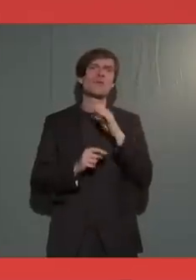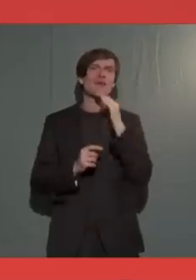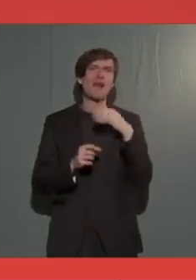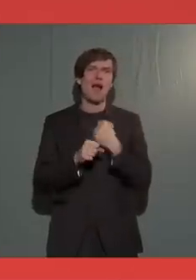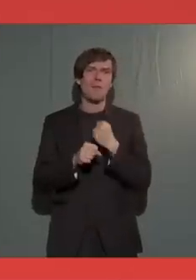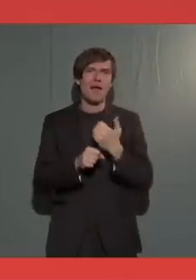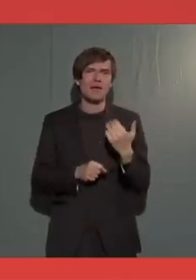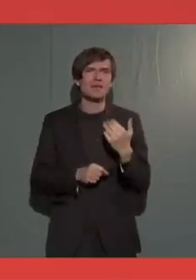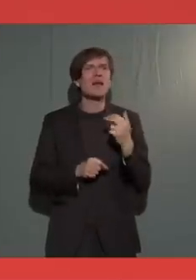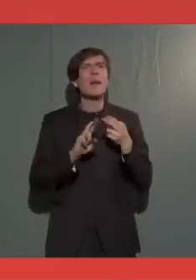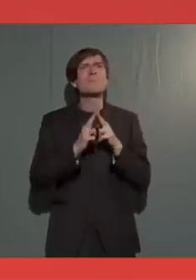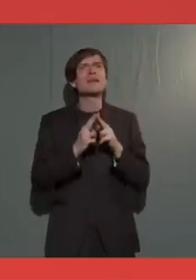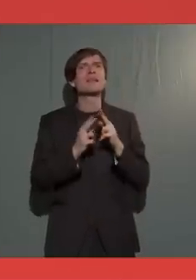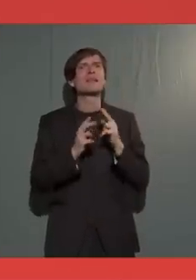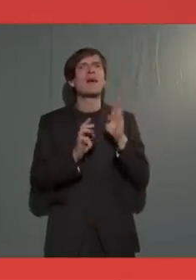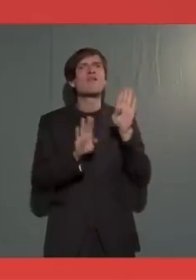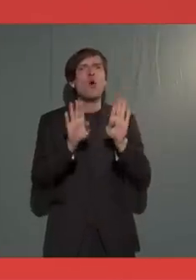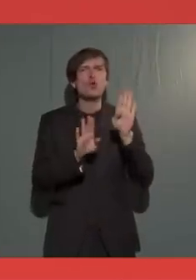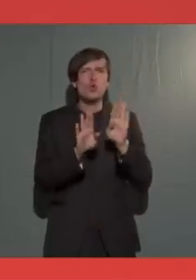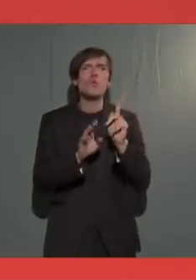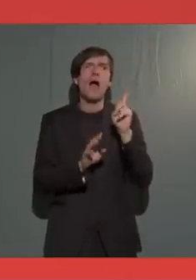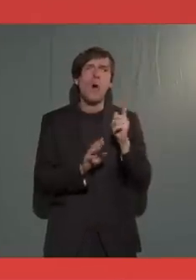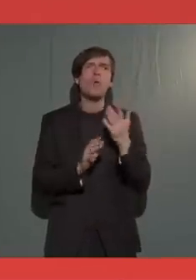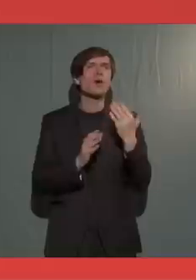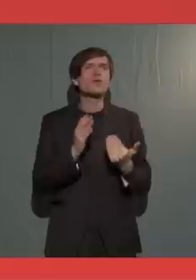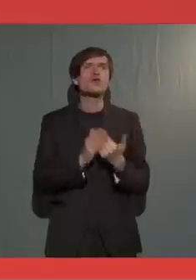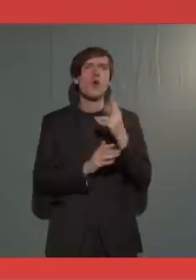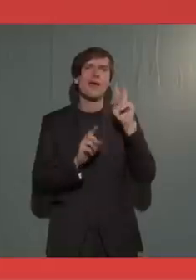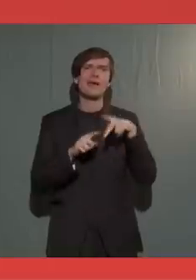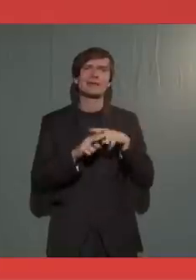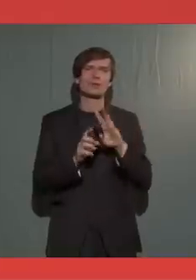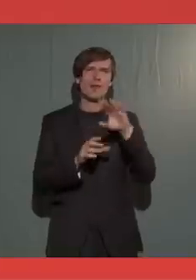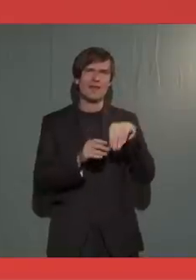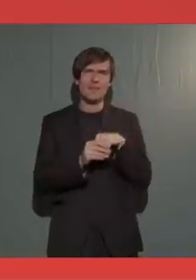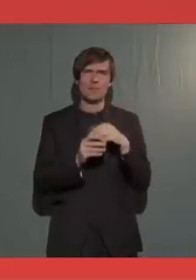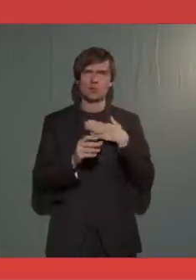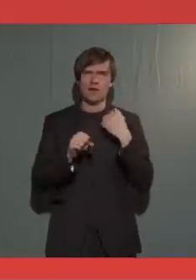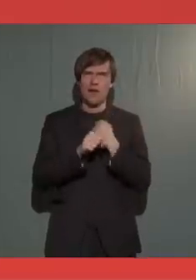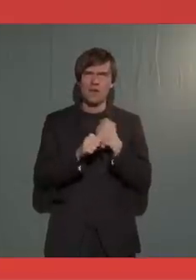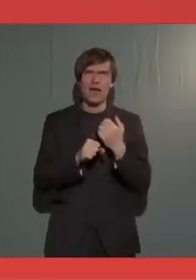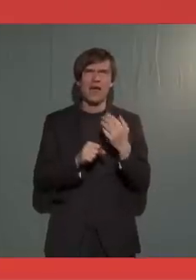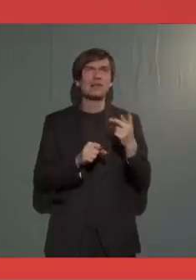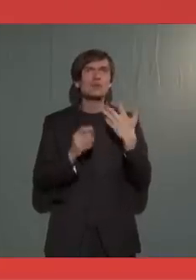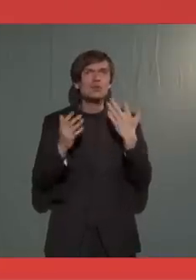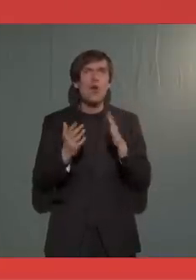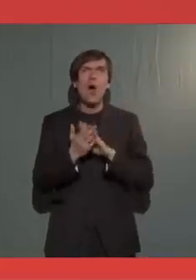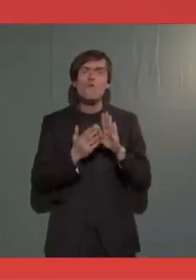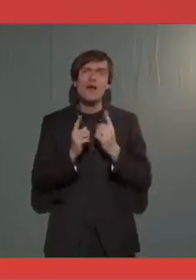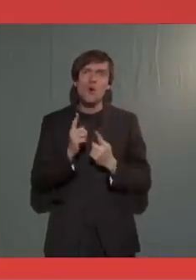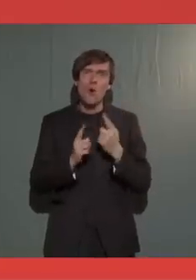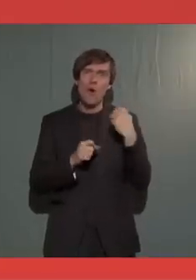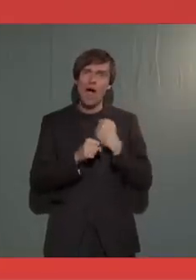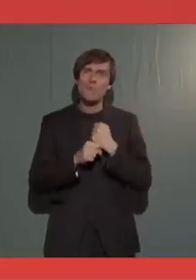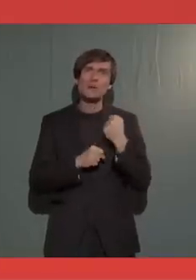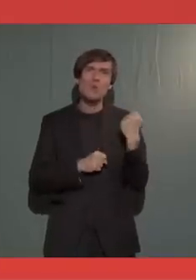Mitgliedervotum, auch ein völlig neues Instrument in dieser Form. Das ist sehr viel Arbeit. Daran arbeiten die